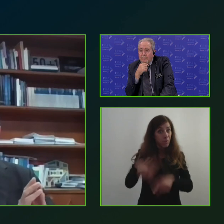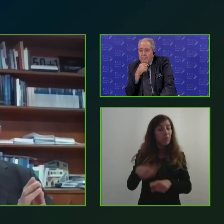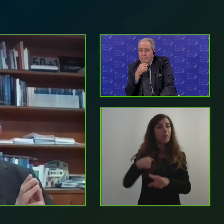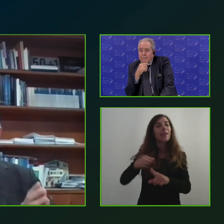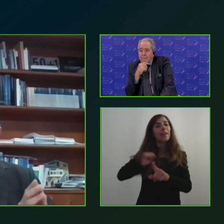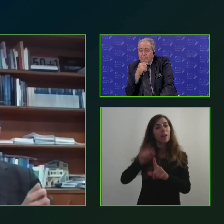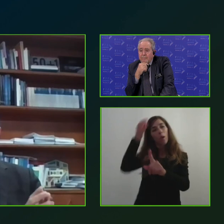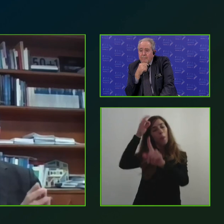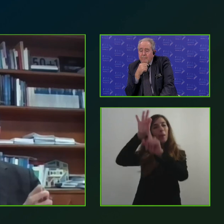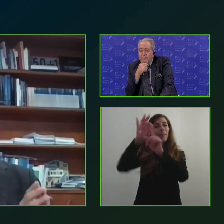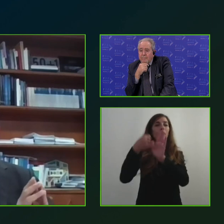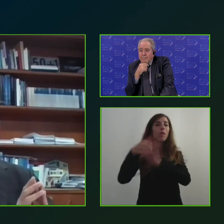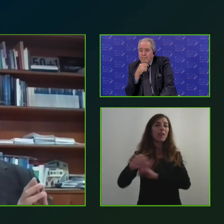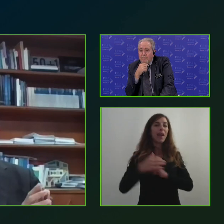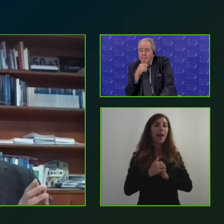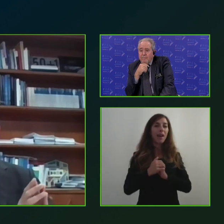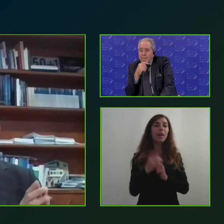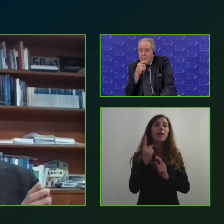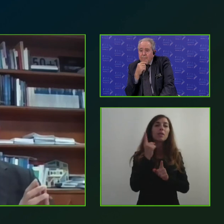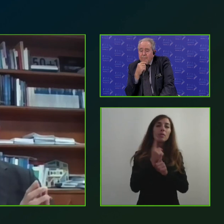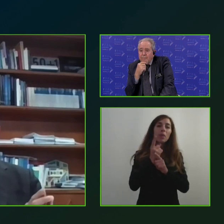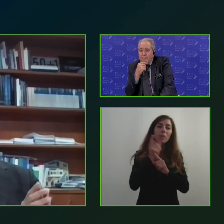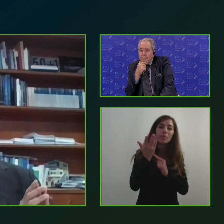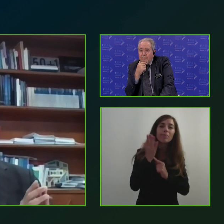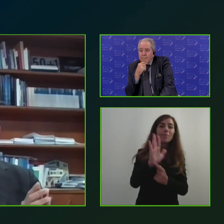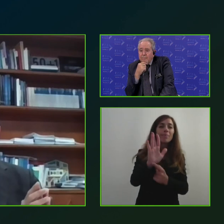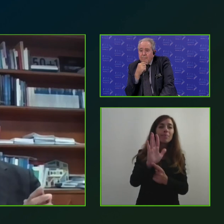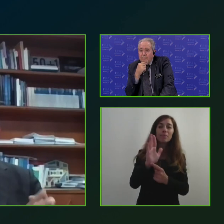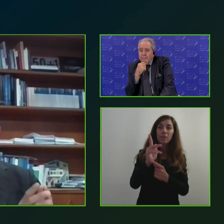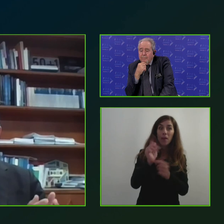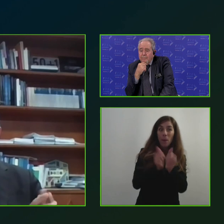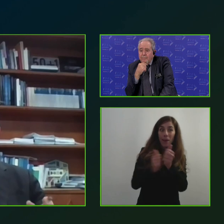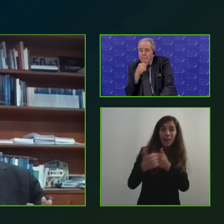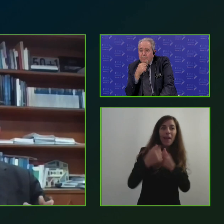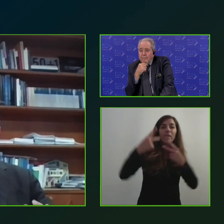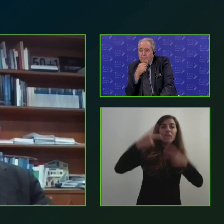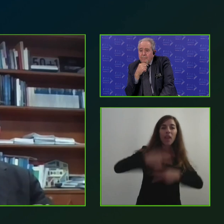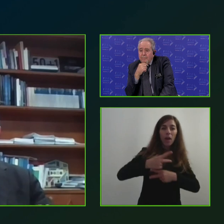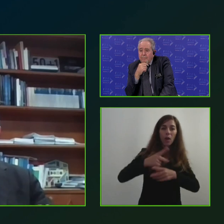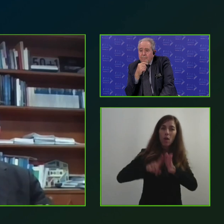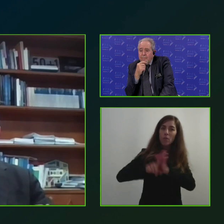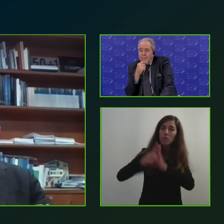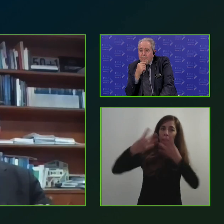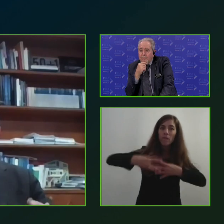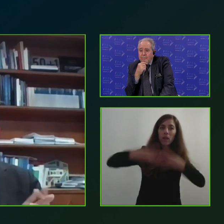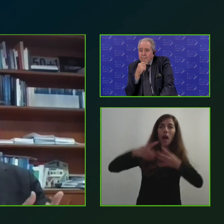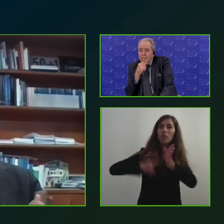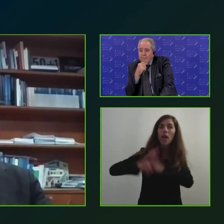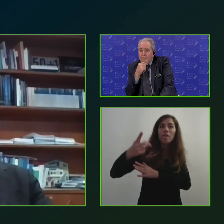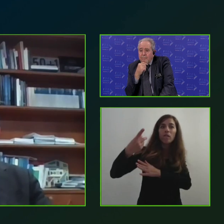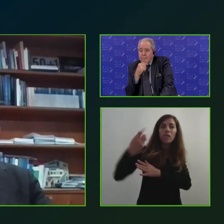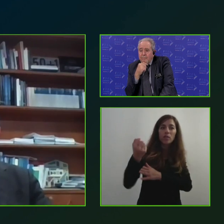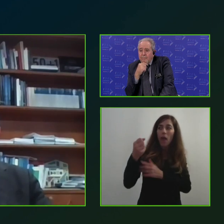finale quello di mostrare che un partenariato vero efficace ed efficiente conviene alla migliore attuazione delle